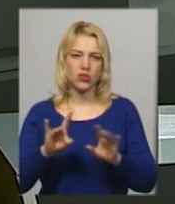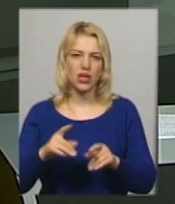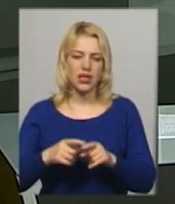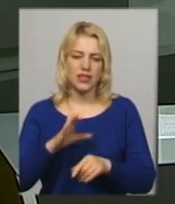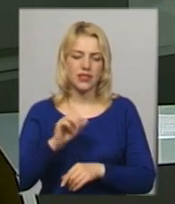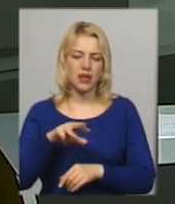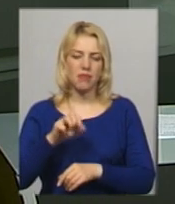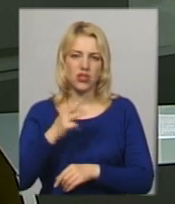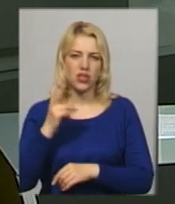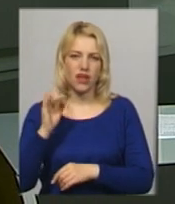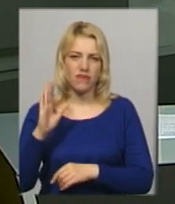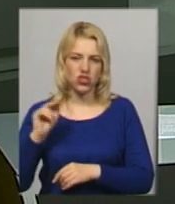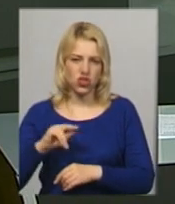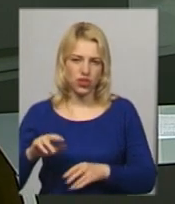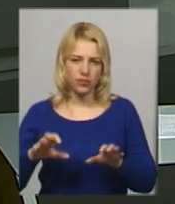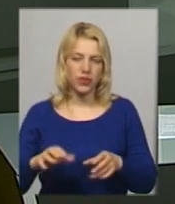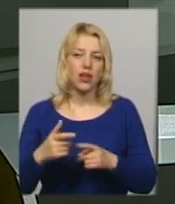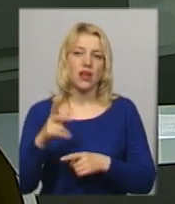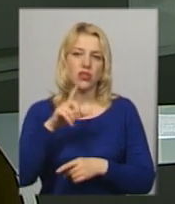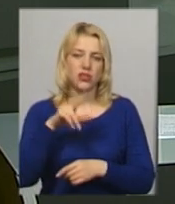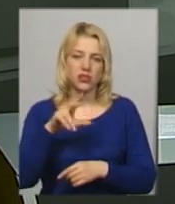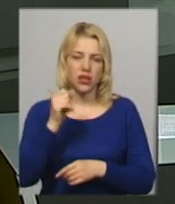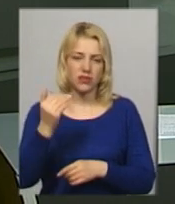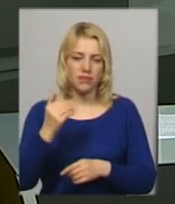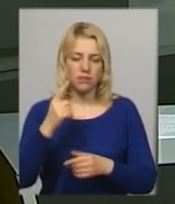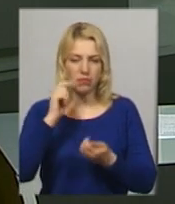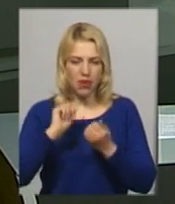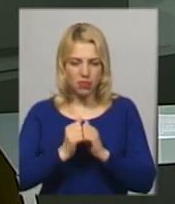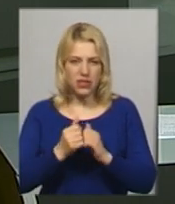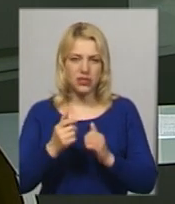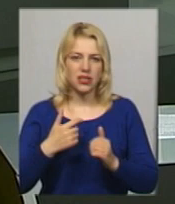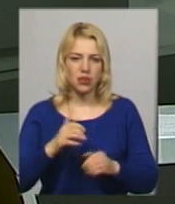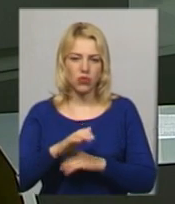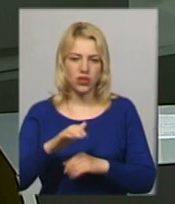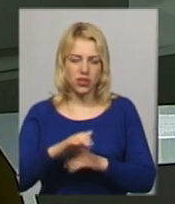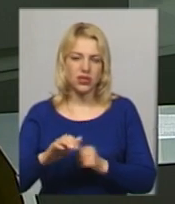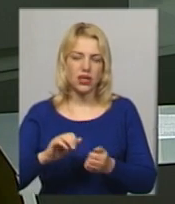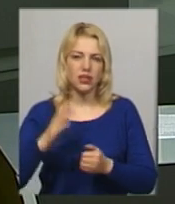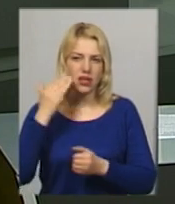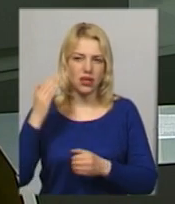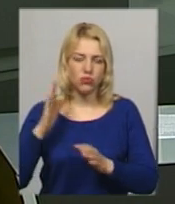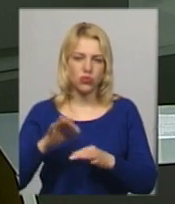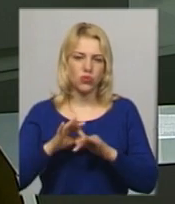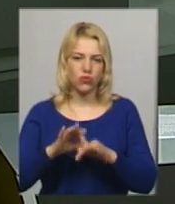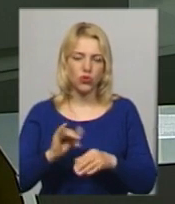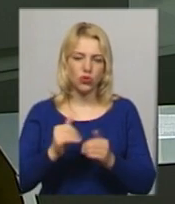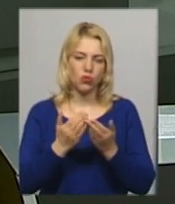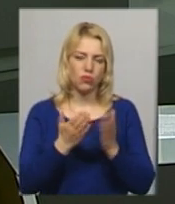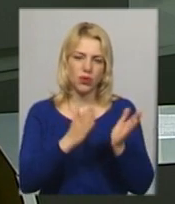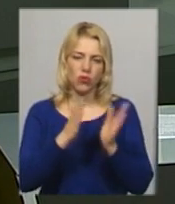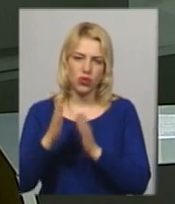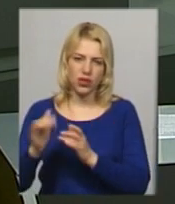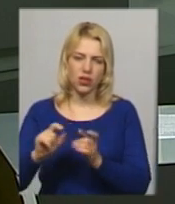Сімашкевич. За його словами, заходи до Дня пам'яті жертв депортації кримських татар у Кам'янці-Подільському проводитимуть у бібліотеках та